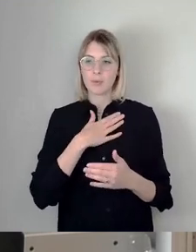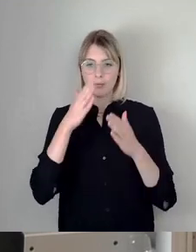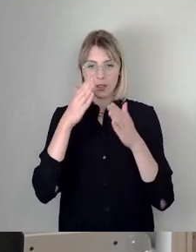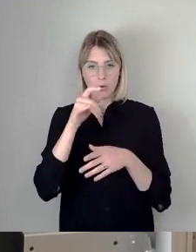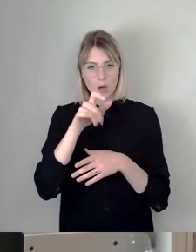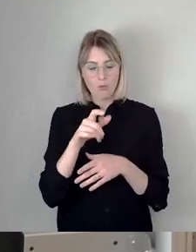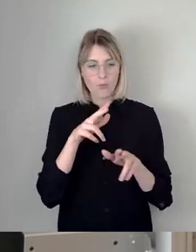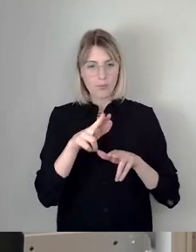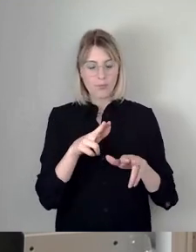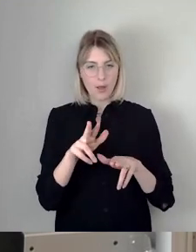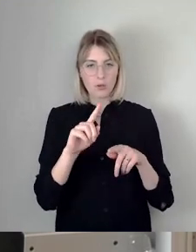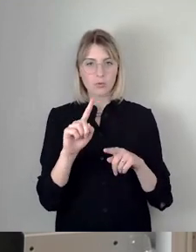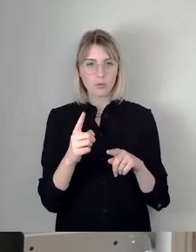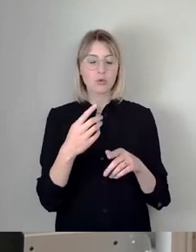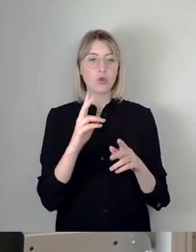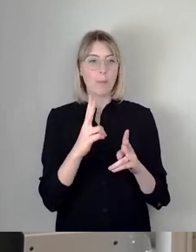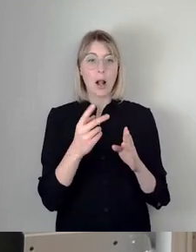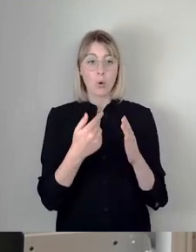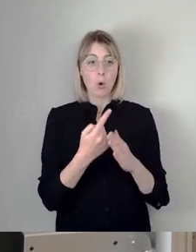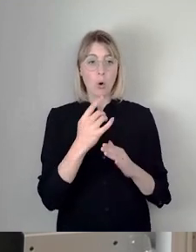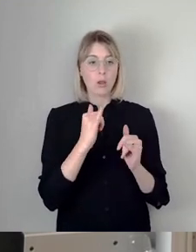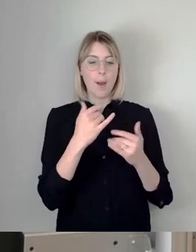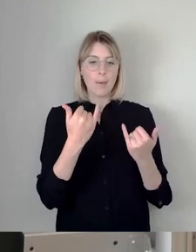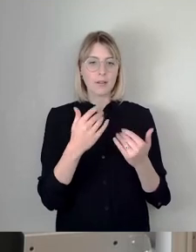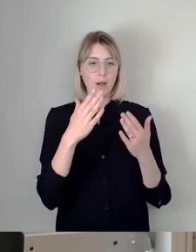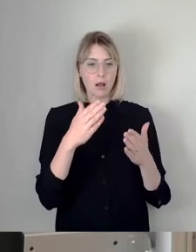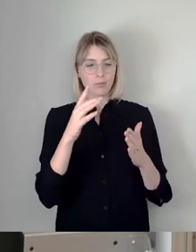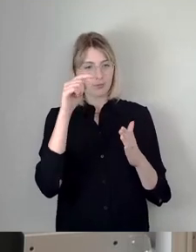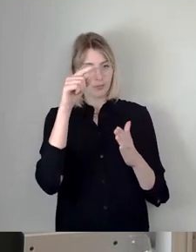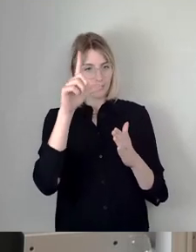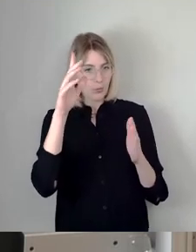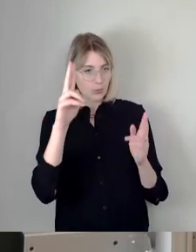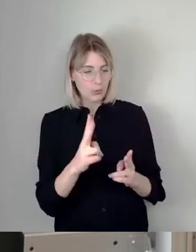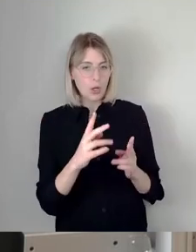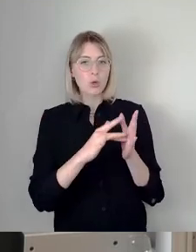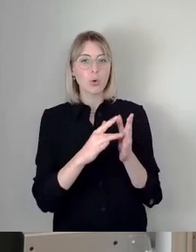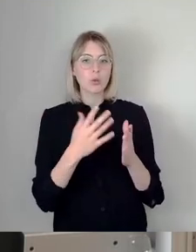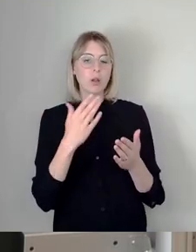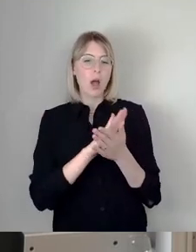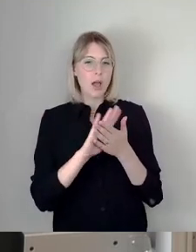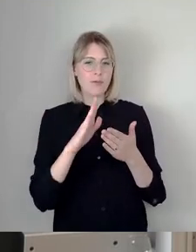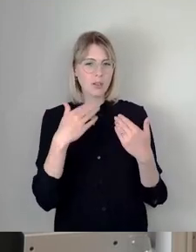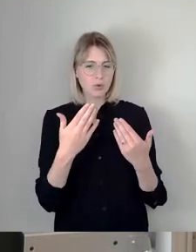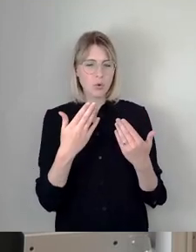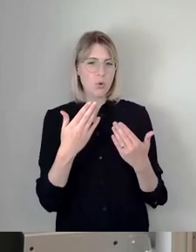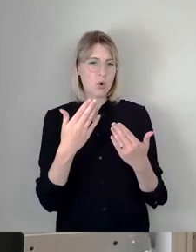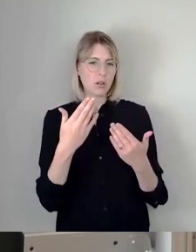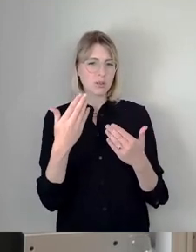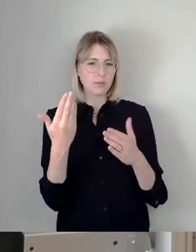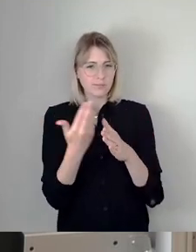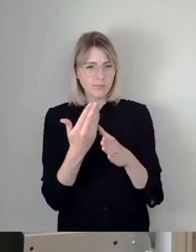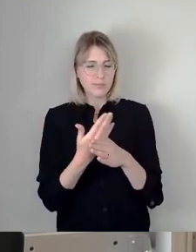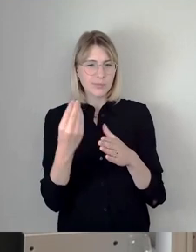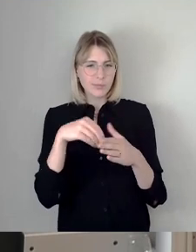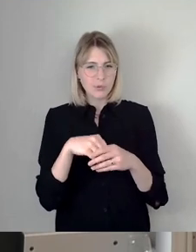was normalerweise sehr hoch ist, erschüttern, wenn einem von hinten durch die Brust solche Dinge untergeschoben werden, die noch gar nicht